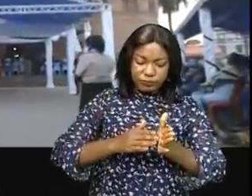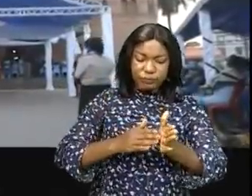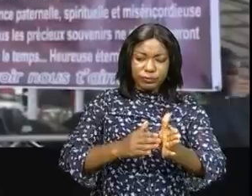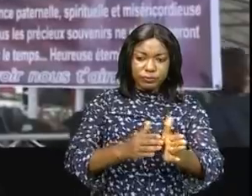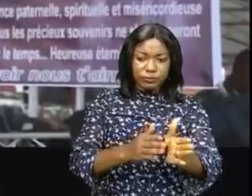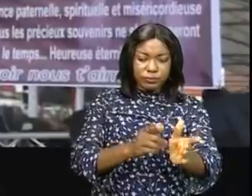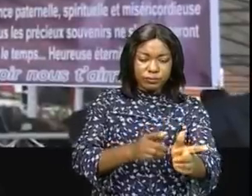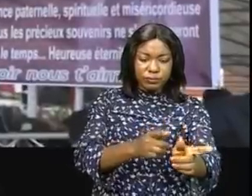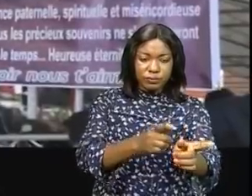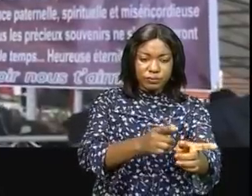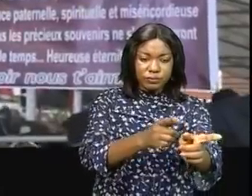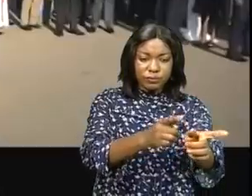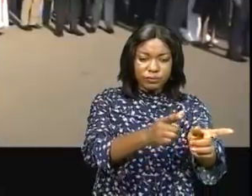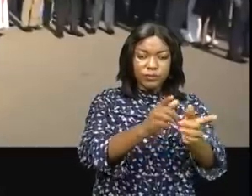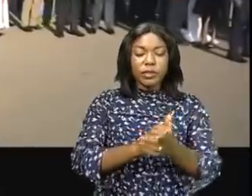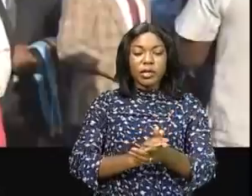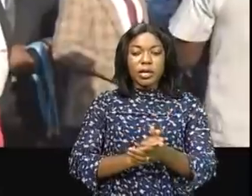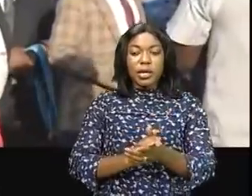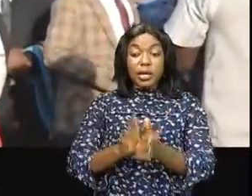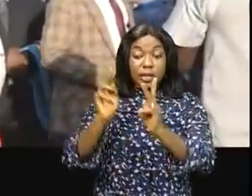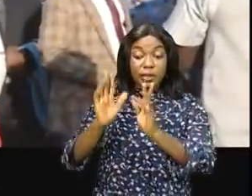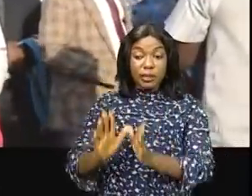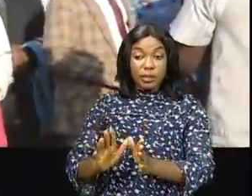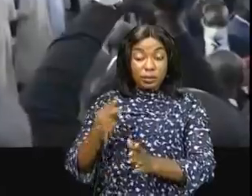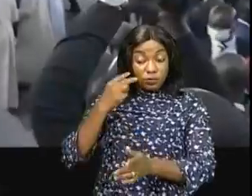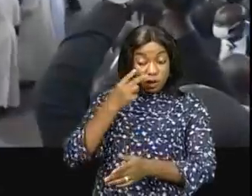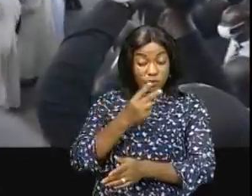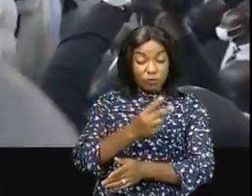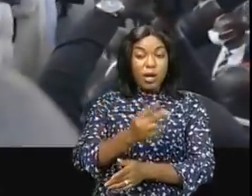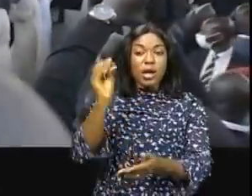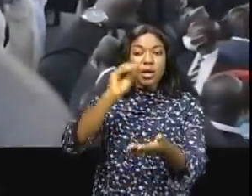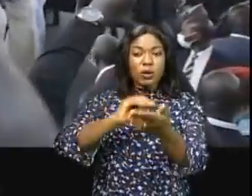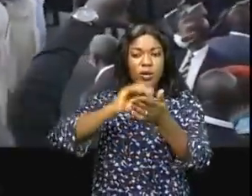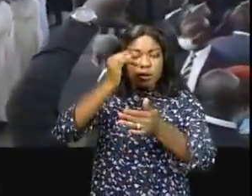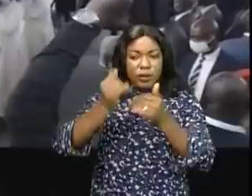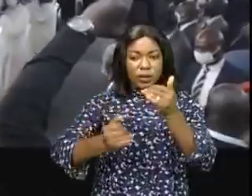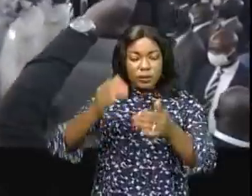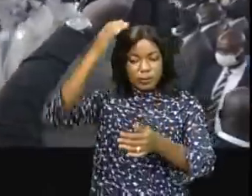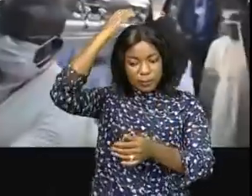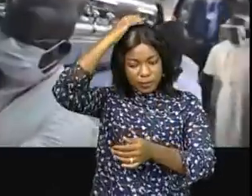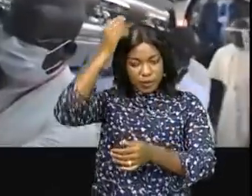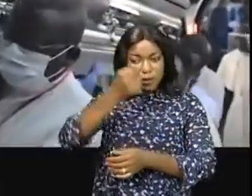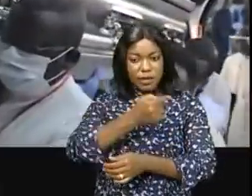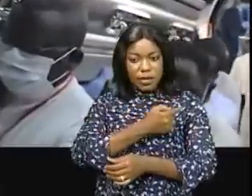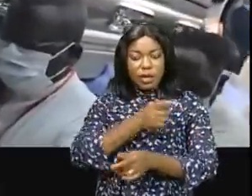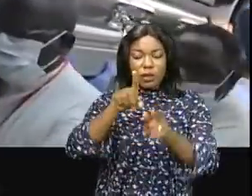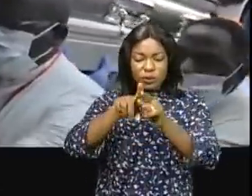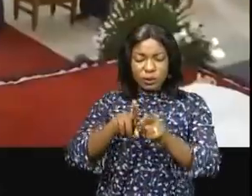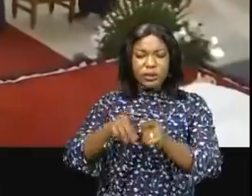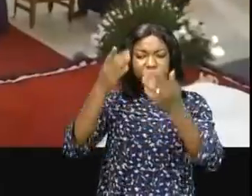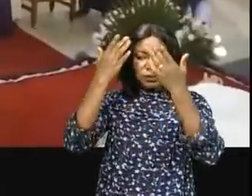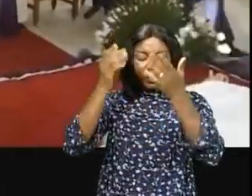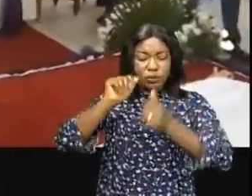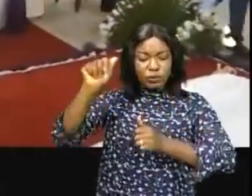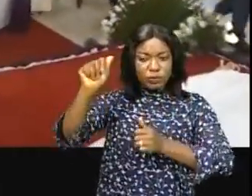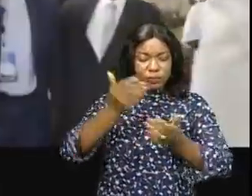-Pierre-et-Paul où de nombreux fidèles attendaient revoir pour la dernière fois feu Mgr Jean-Pierre Tafungambayo que Dieu a rappelé dans